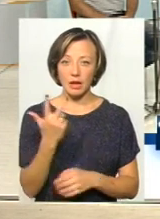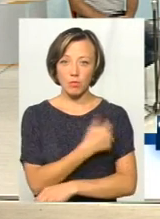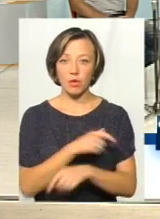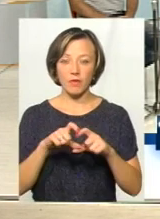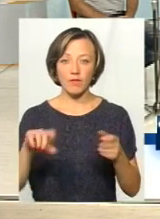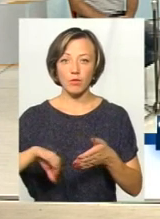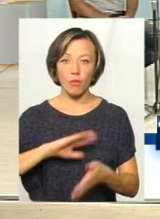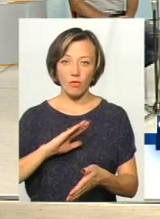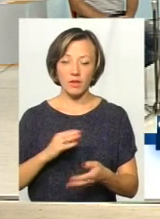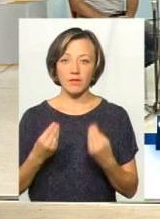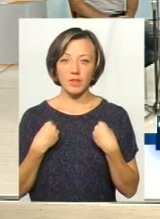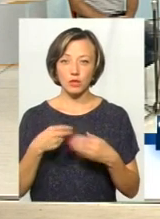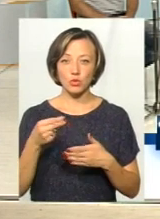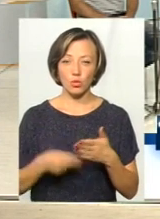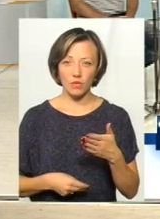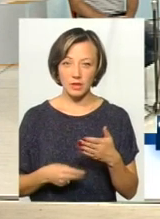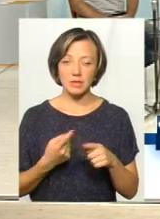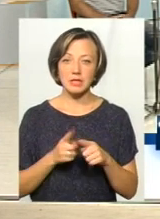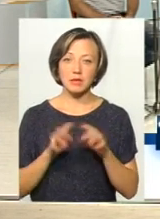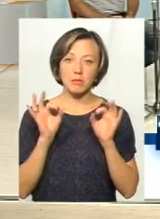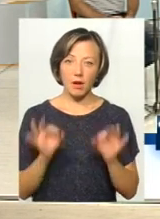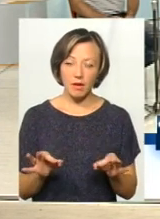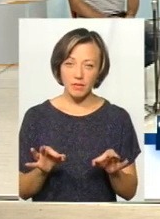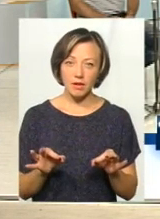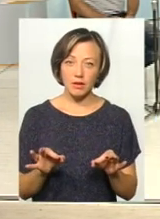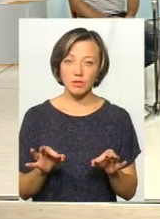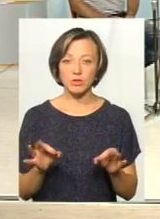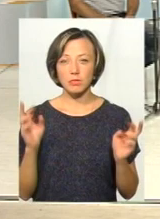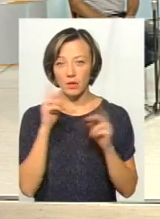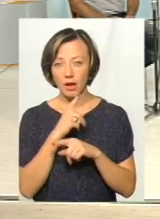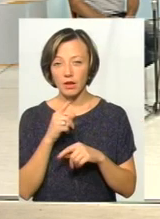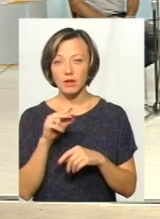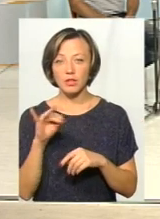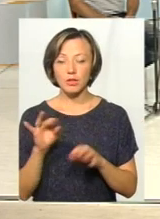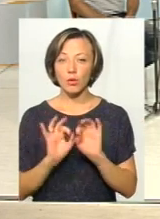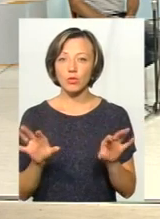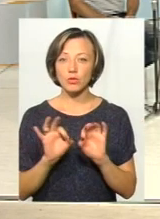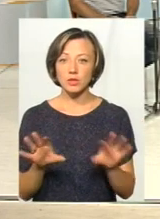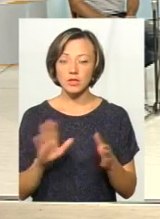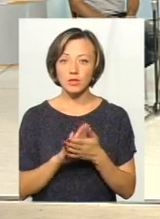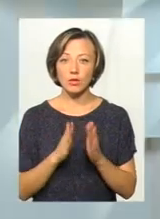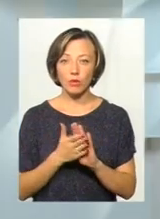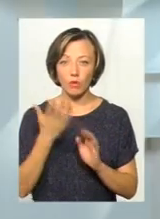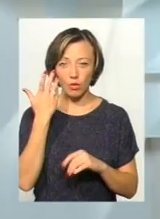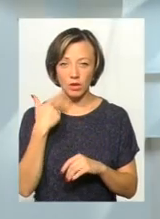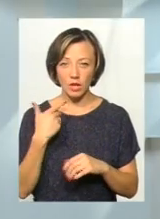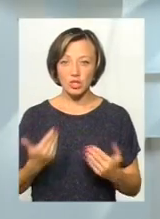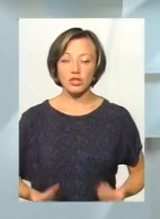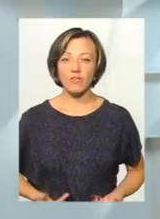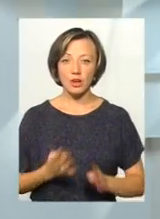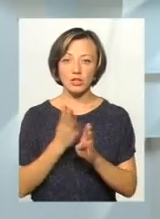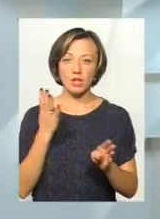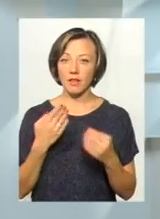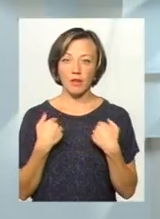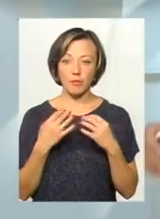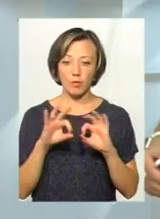сенанції, бомбала, ведучі довідки. Чи це правомірно, наприклад мірно? І все ж таки, ось прикоментуєте, що так, коли ось жива черга, нас